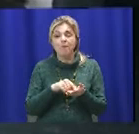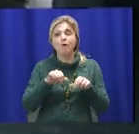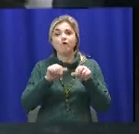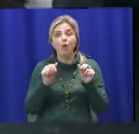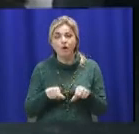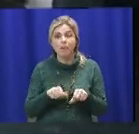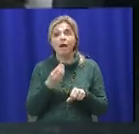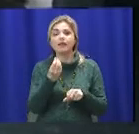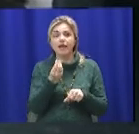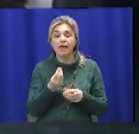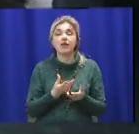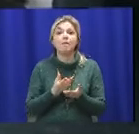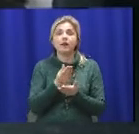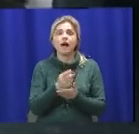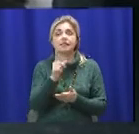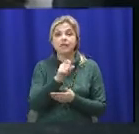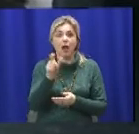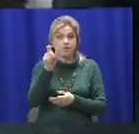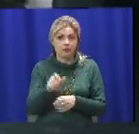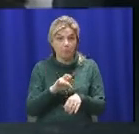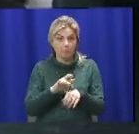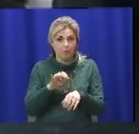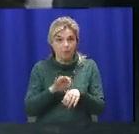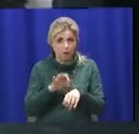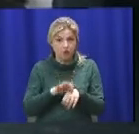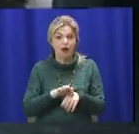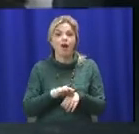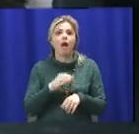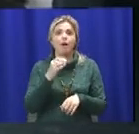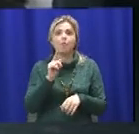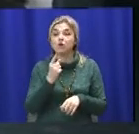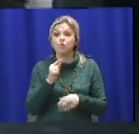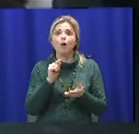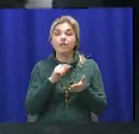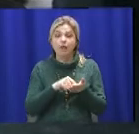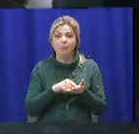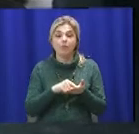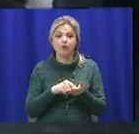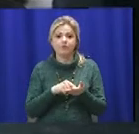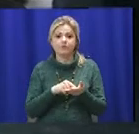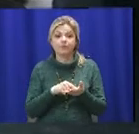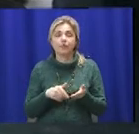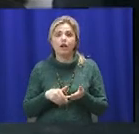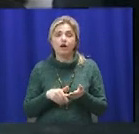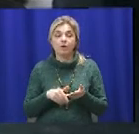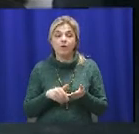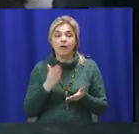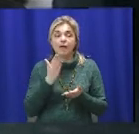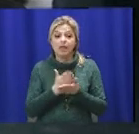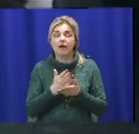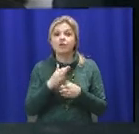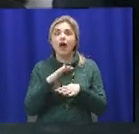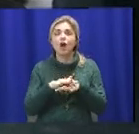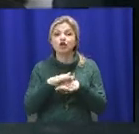«деньги идут за пациентом» гораздо проще выдержать. Потому что там оказывается есть расчет